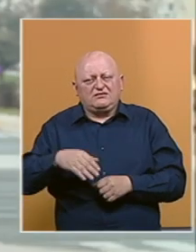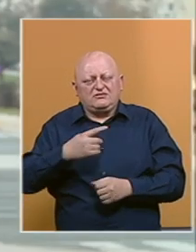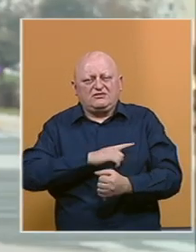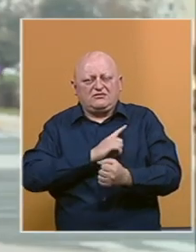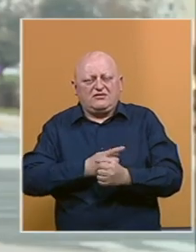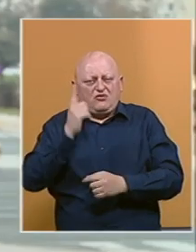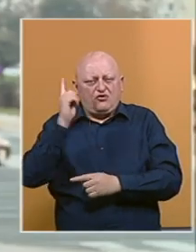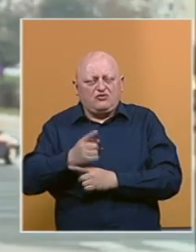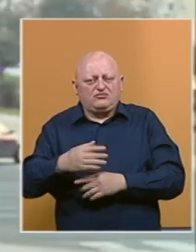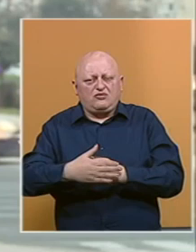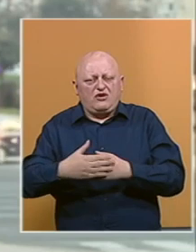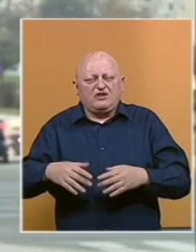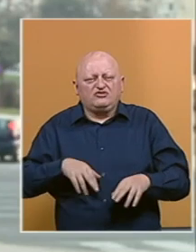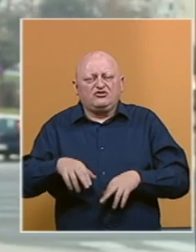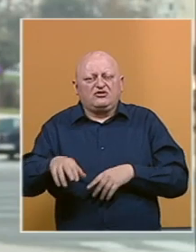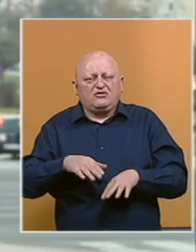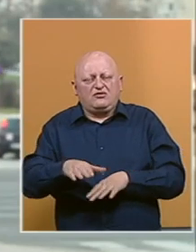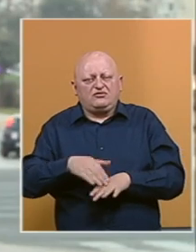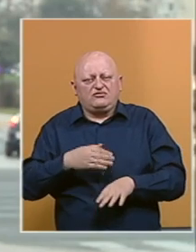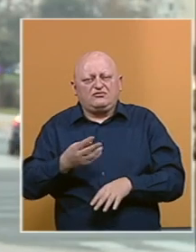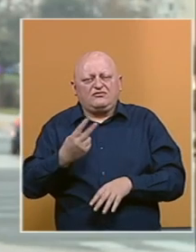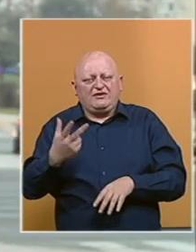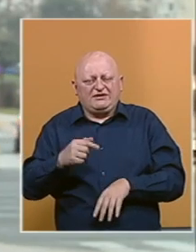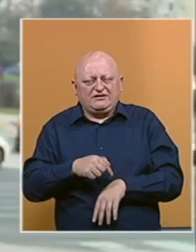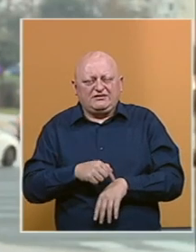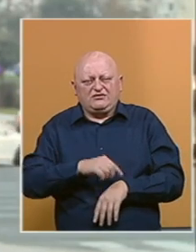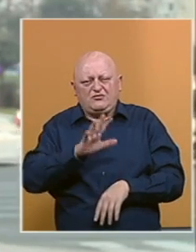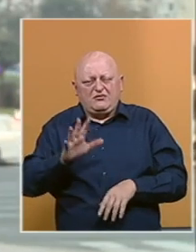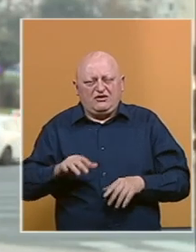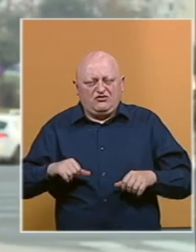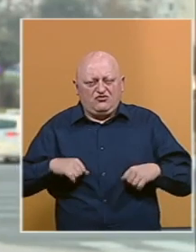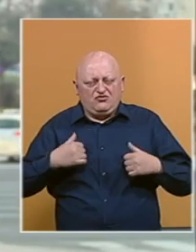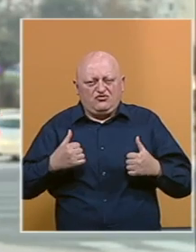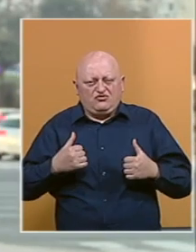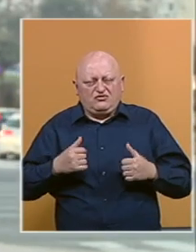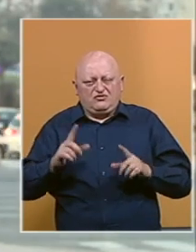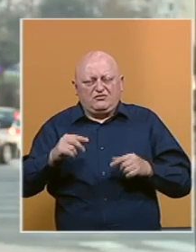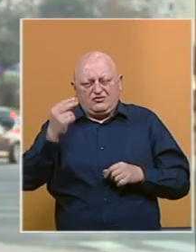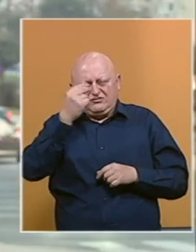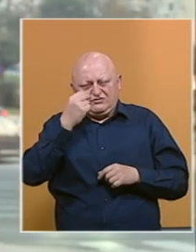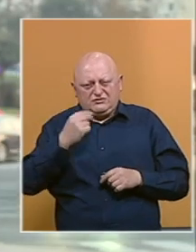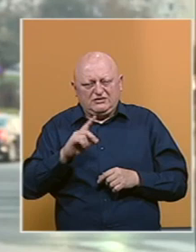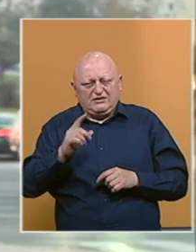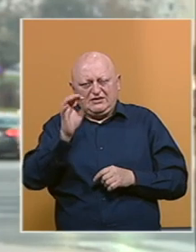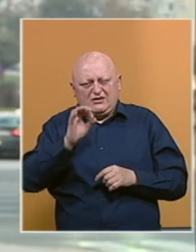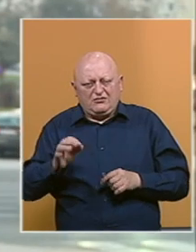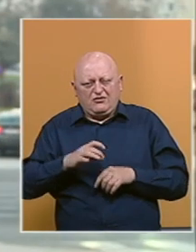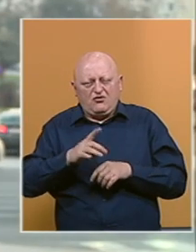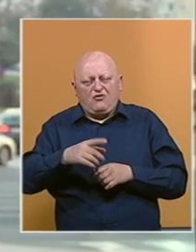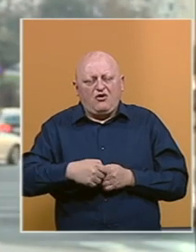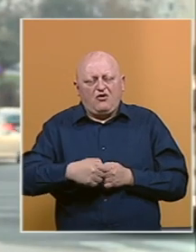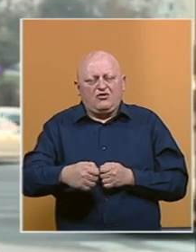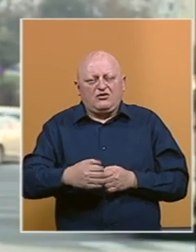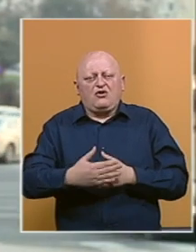na snazi odluka o ograničenom kretanju s početkom u 23 sata do 5 sati ujutro. U Republici Srpskoj se ne planira uvesti ova mjera,